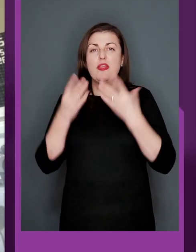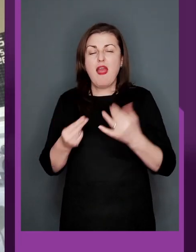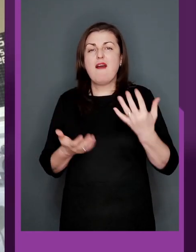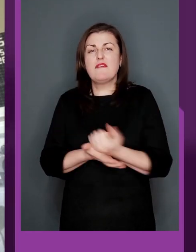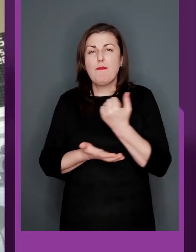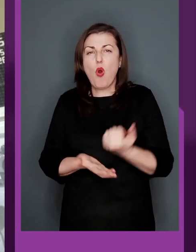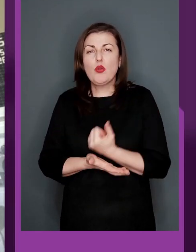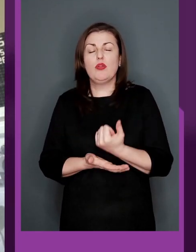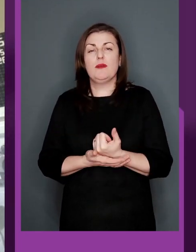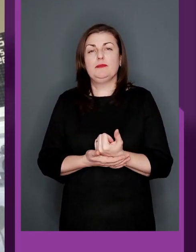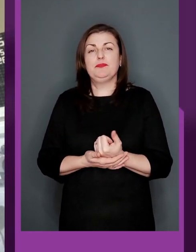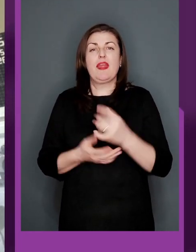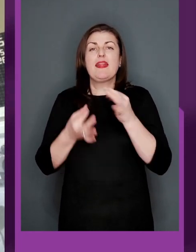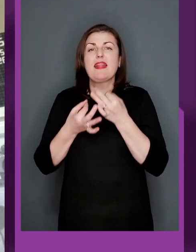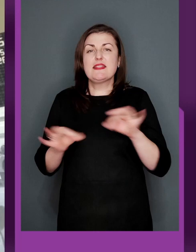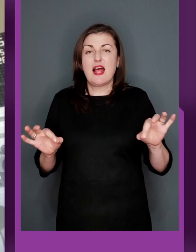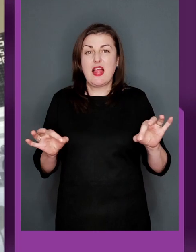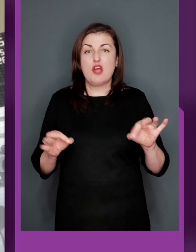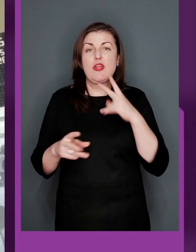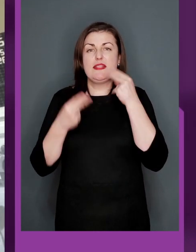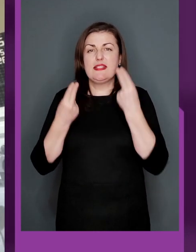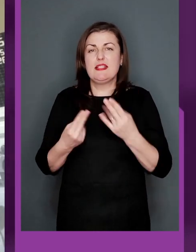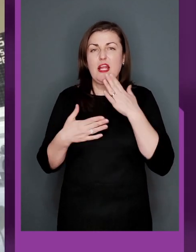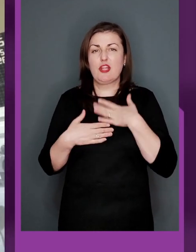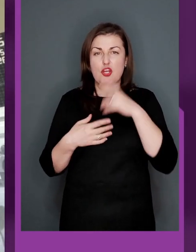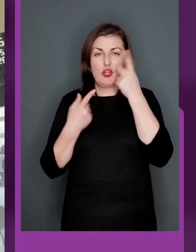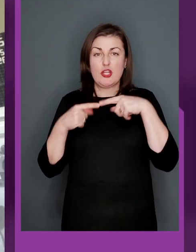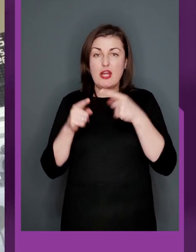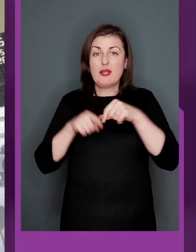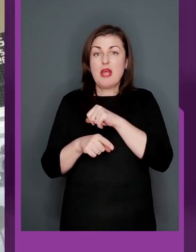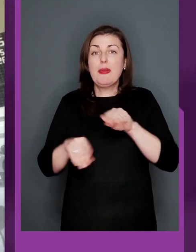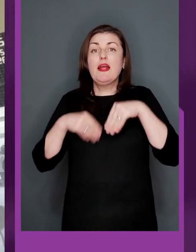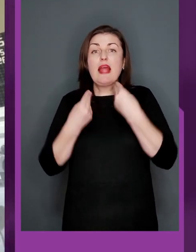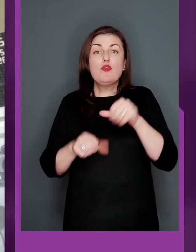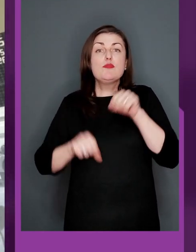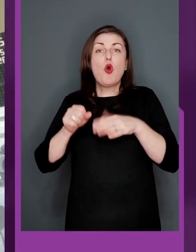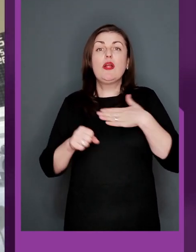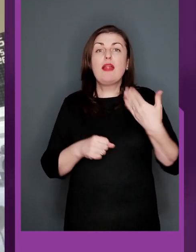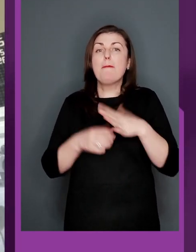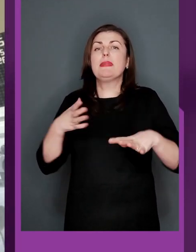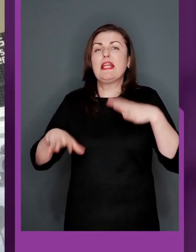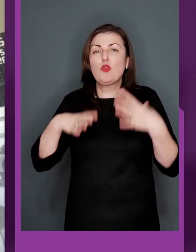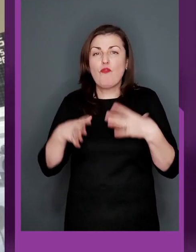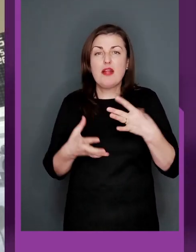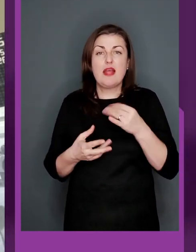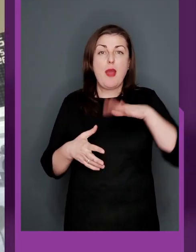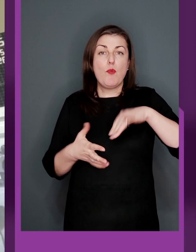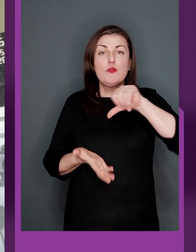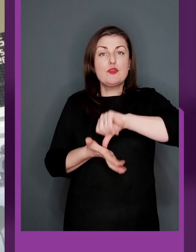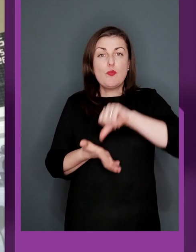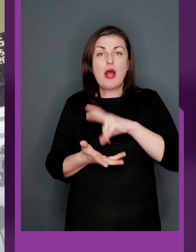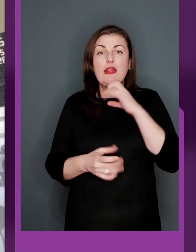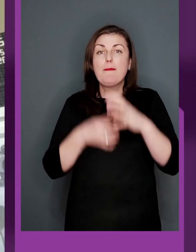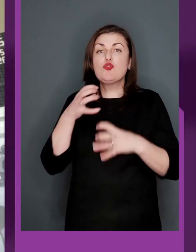виборюють незалежність та цілісність нашої держави і тим самим дають змогу нам тренуватися і потім